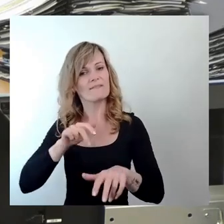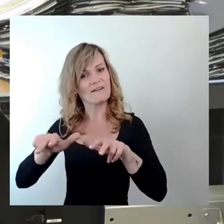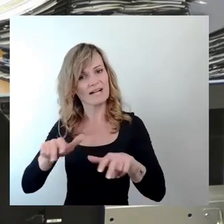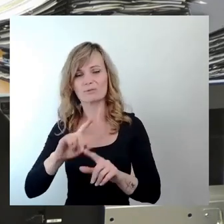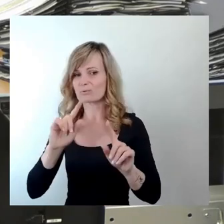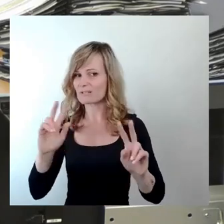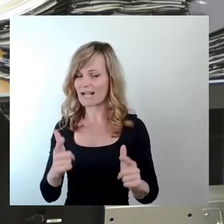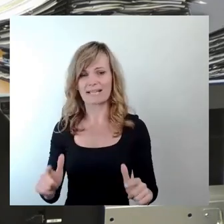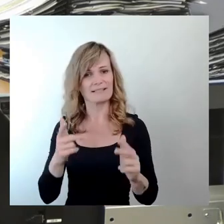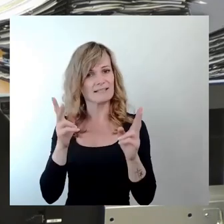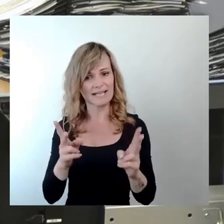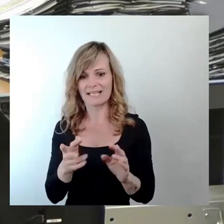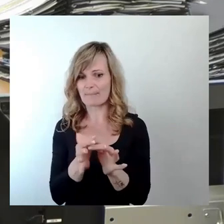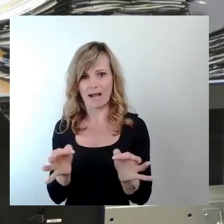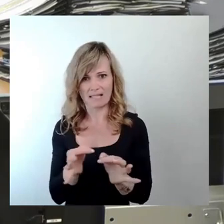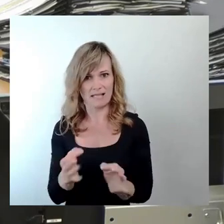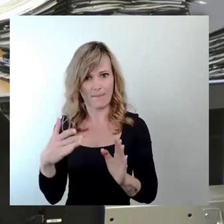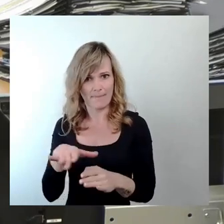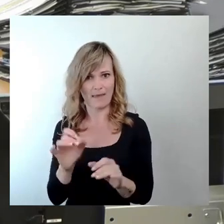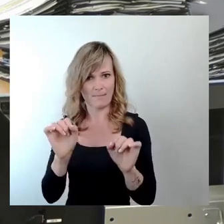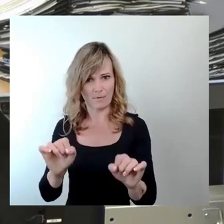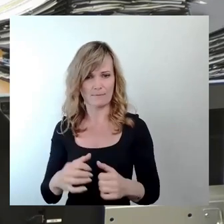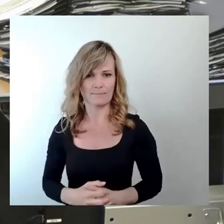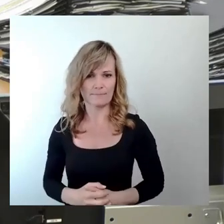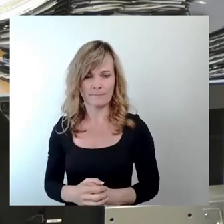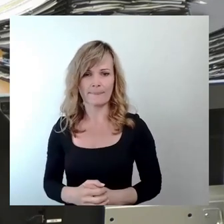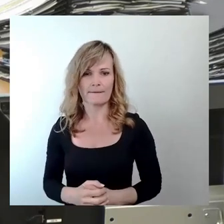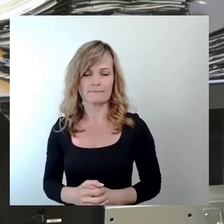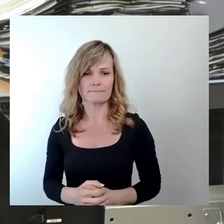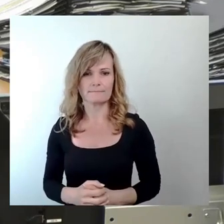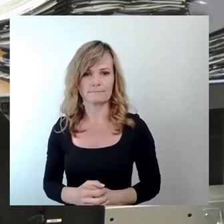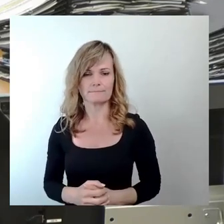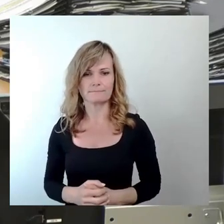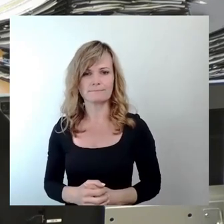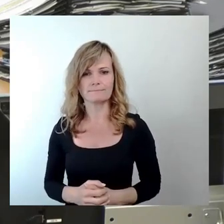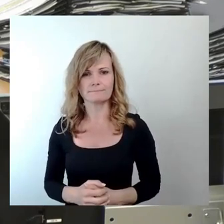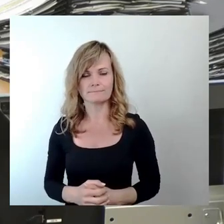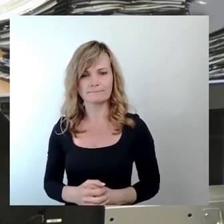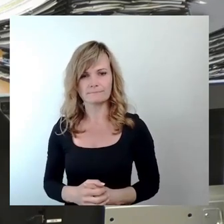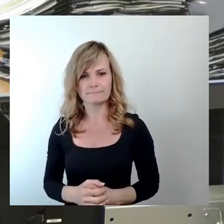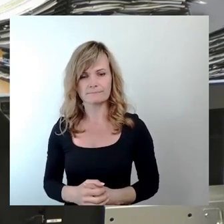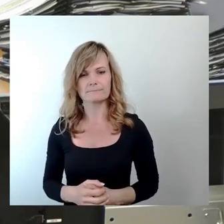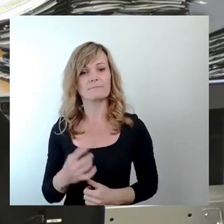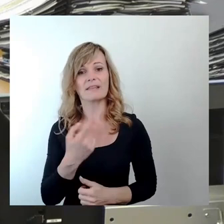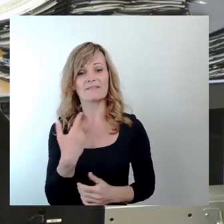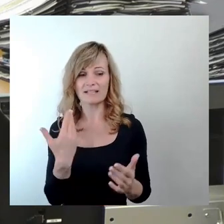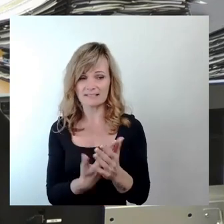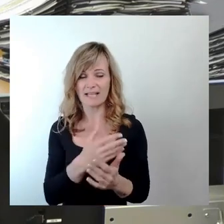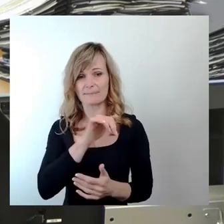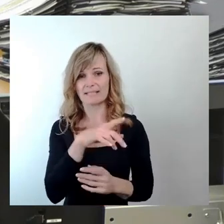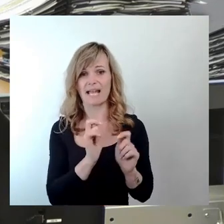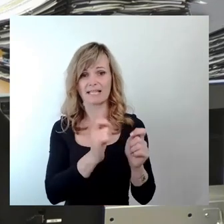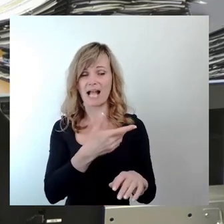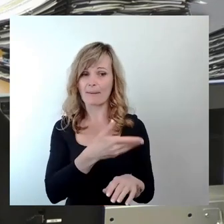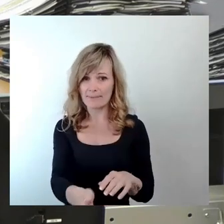Maßnahmen mehr ergreifen kann, weil es gebunden ist. Also wir lehnen den Antrag der SPD ab und stimmen